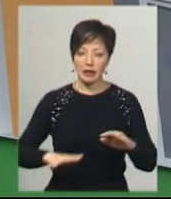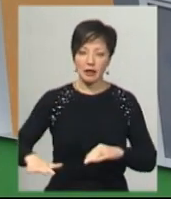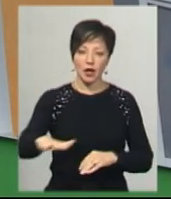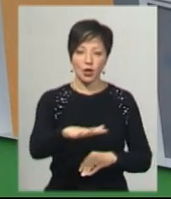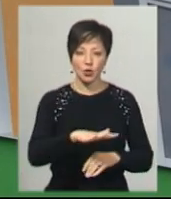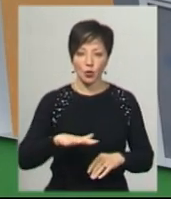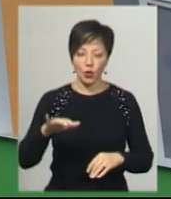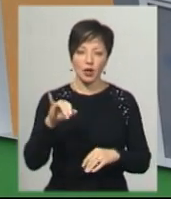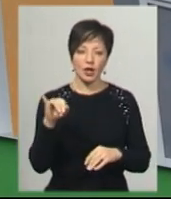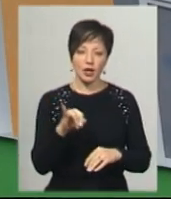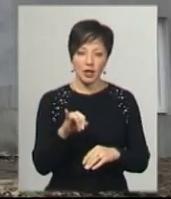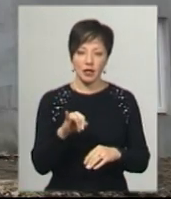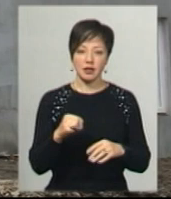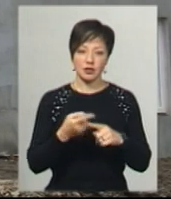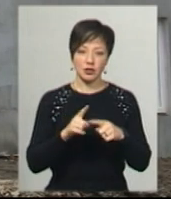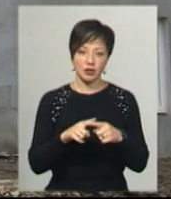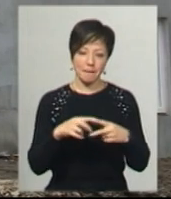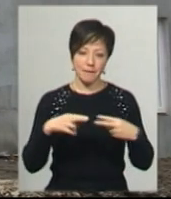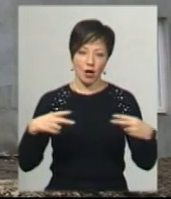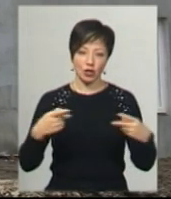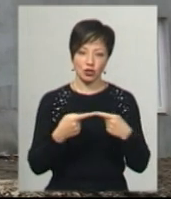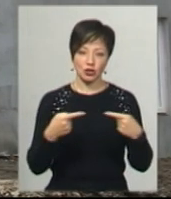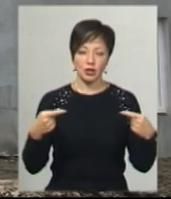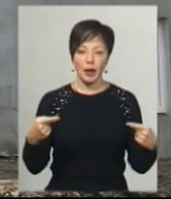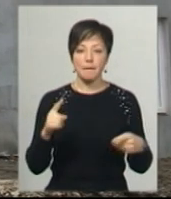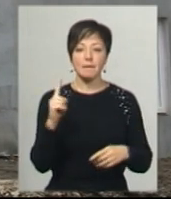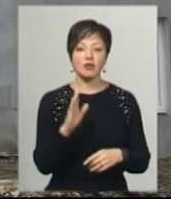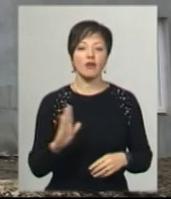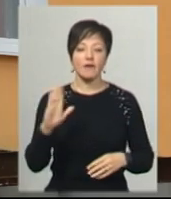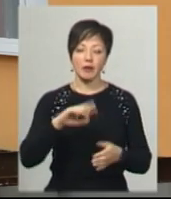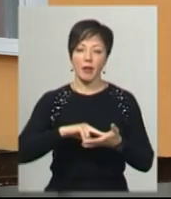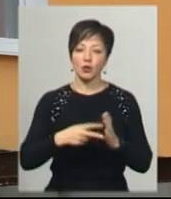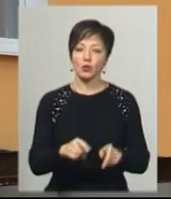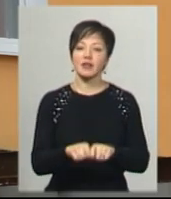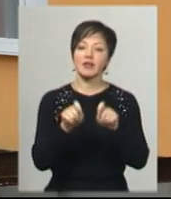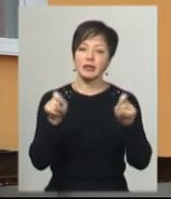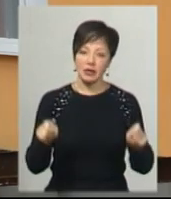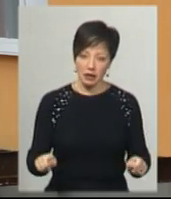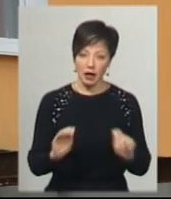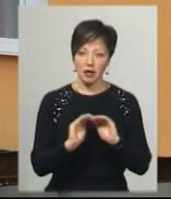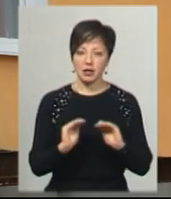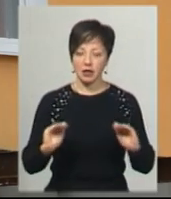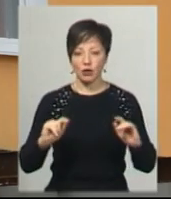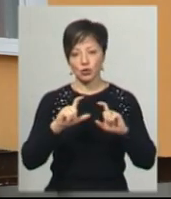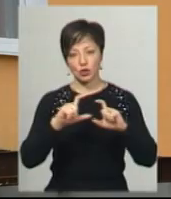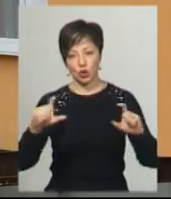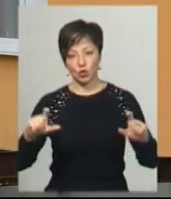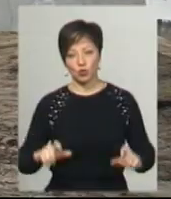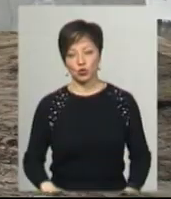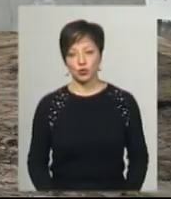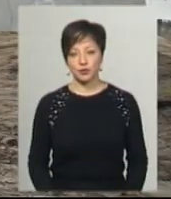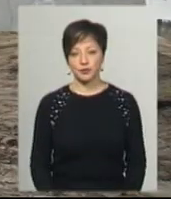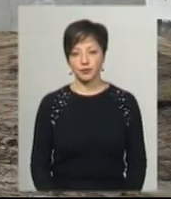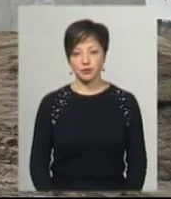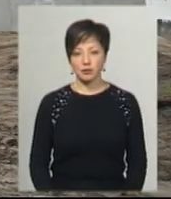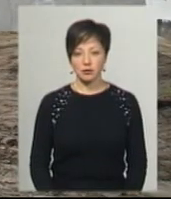та підведення частини зовнішніх мереж. 1 вересня цього року планується відкриття дитячого садочку. Дарина Денисенко, Анастасія Збродова, Олександр